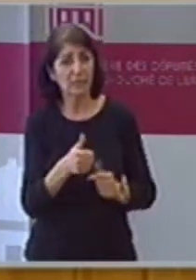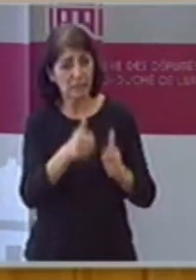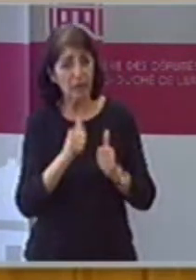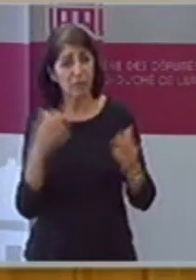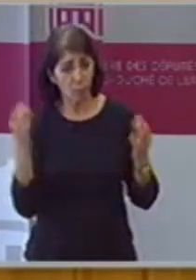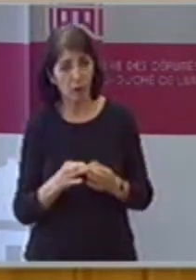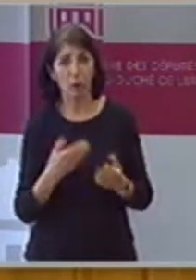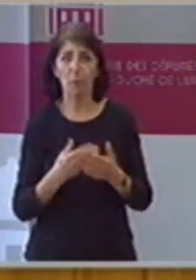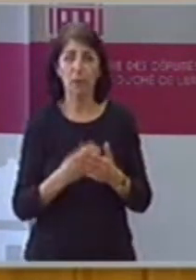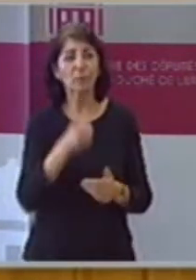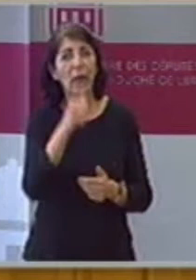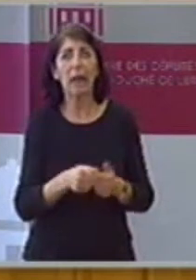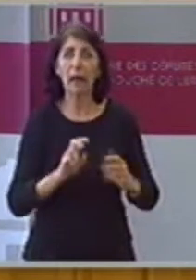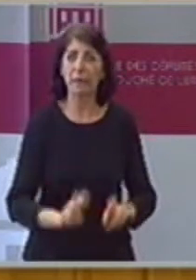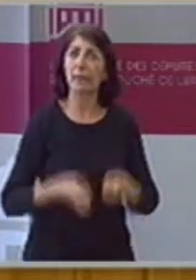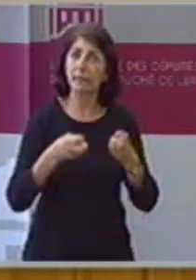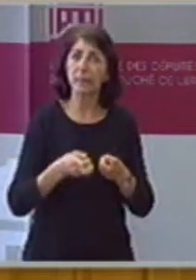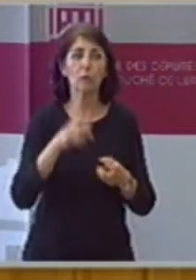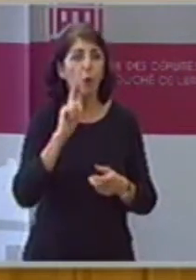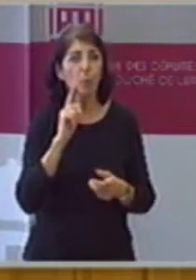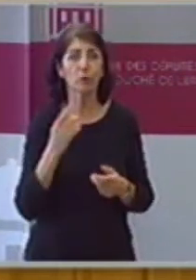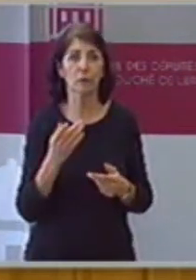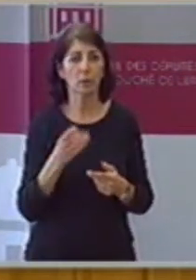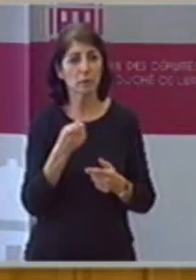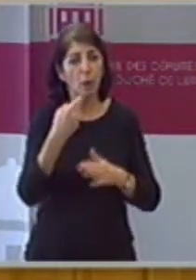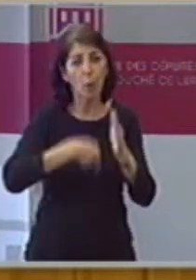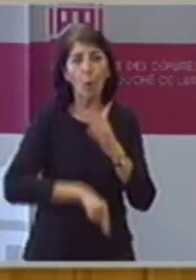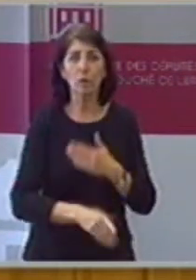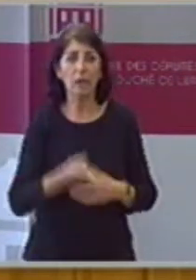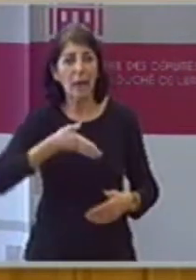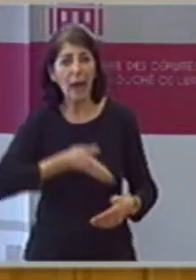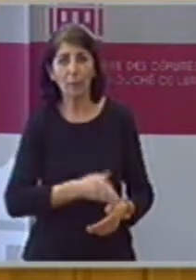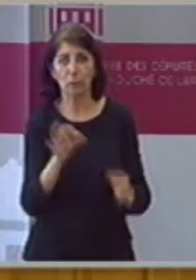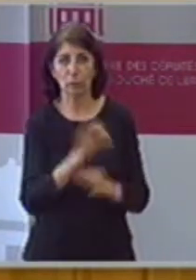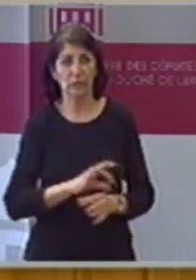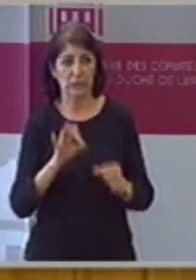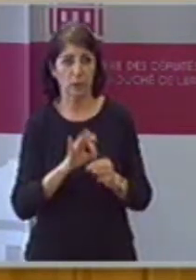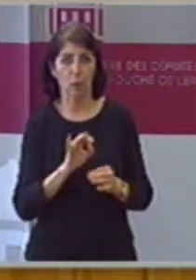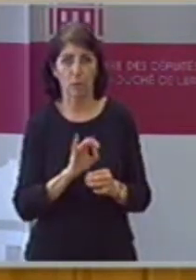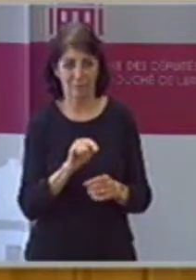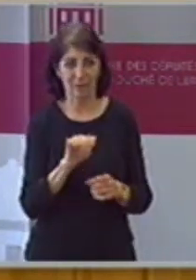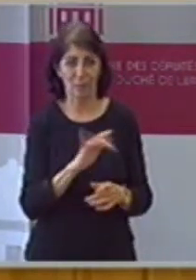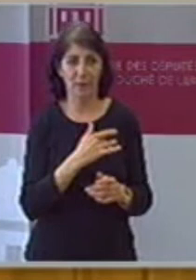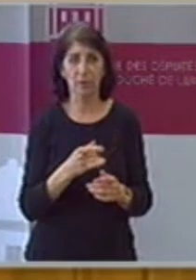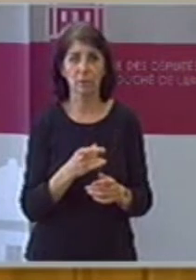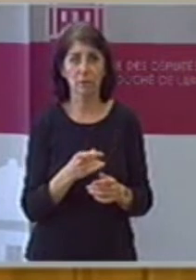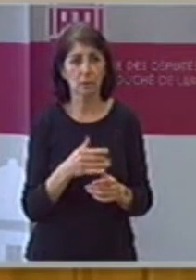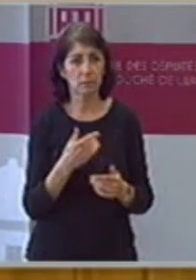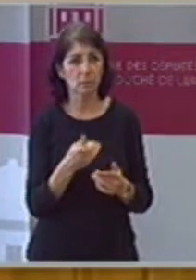Und weil sie kleine Revenue hat, beziehen sie keinen Steuern. Die beziehen keinen Steuern. Die kann schon keinen Putzfrau leichten. Wenn sie keine